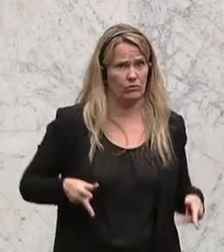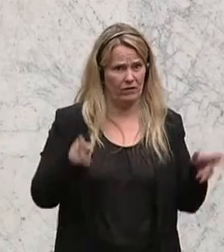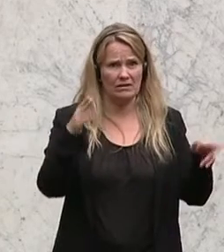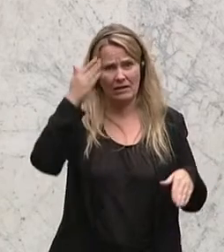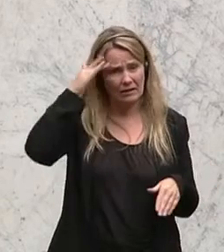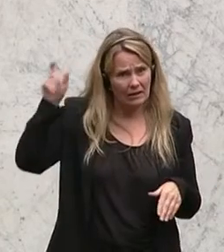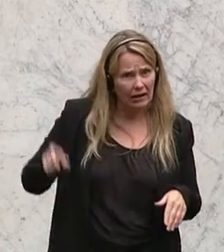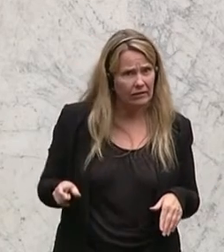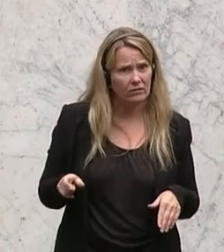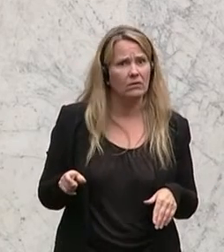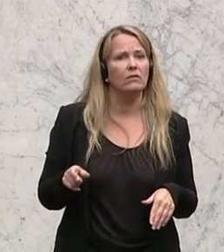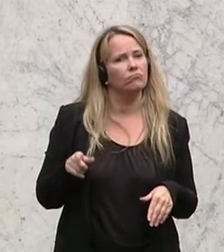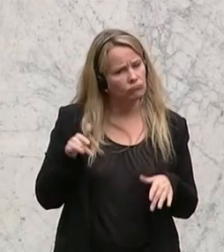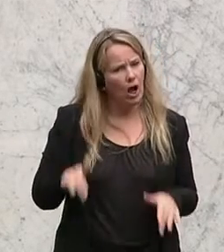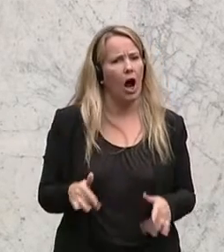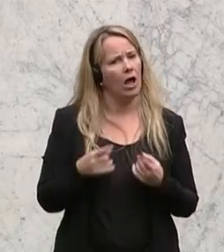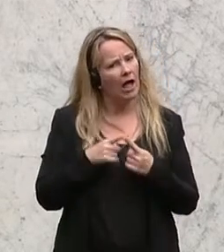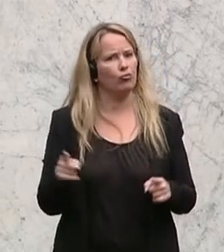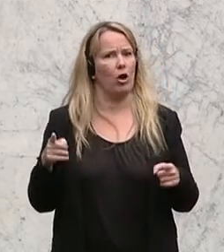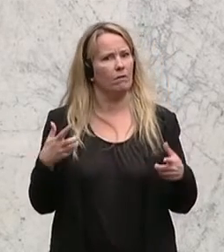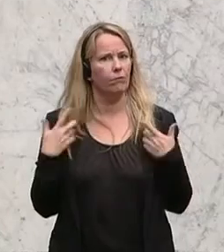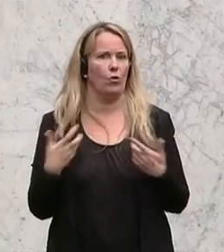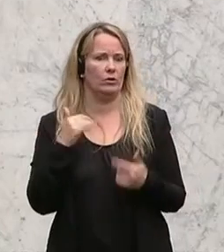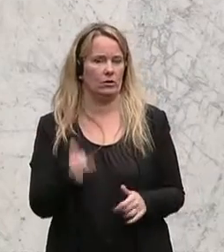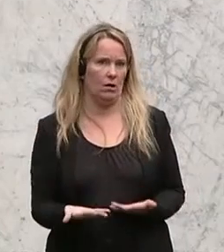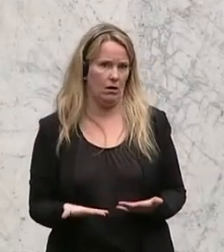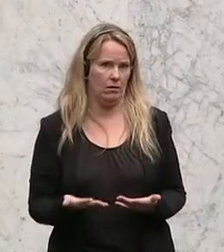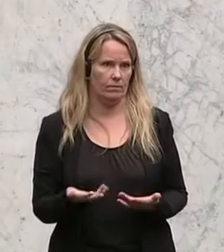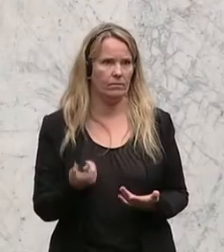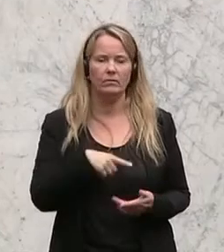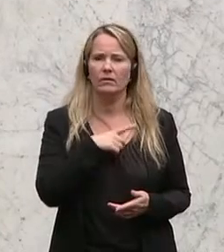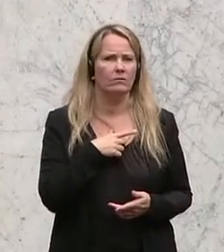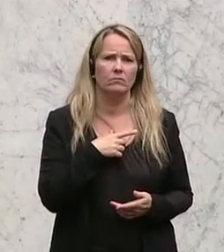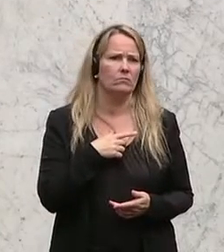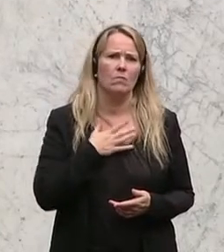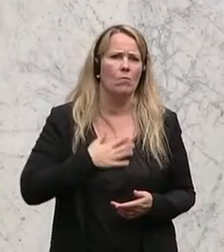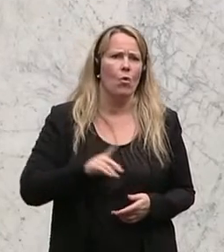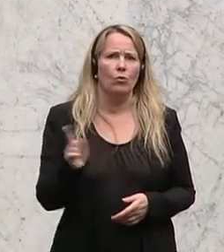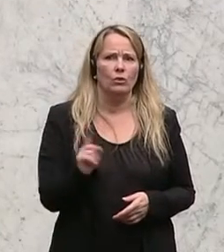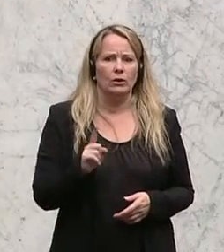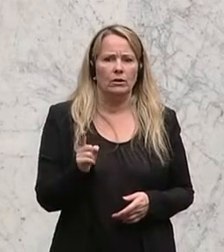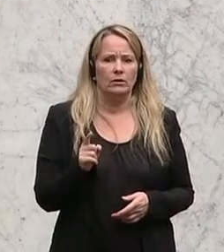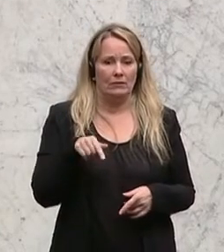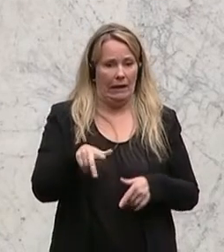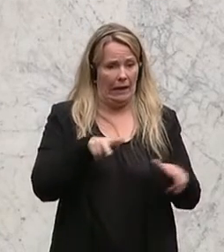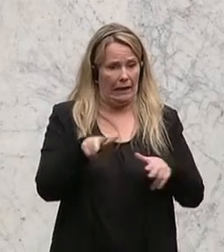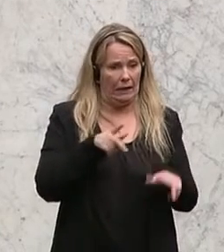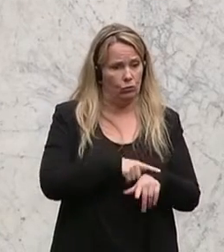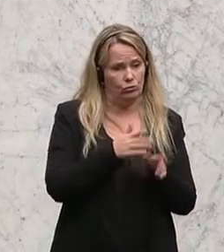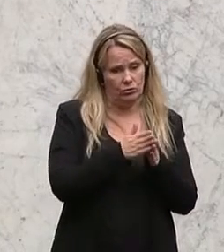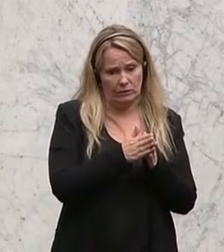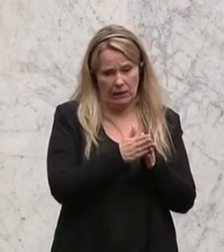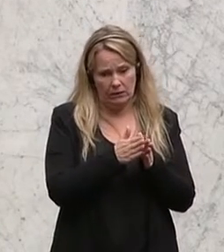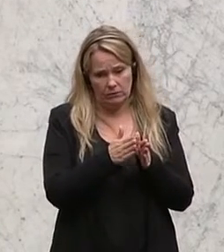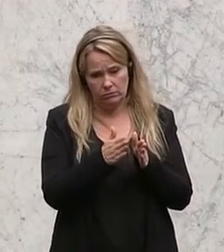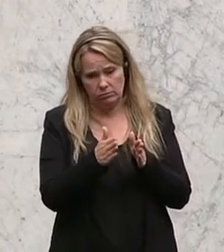wir Sie als entscheidungsfreudigen Minister. Wir wollen nicht, dass wir jetzt so im Laufe der Legislaturperiode